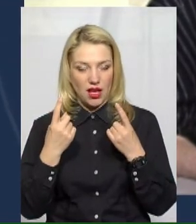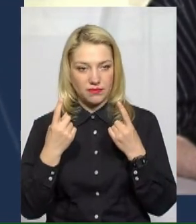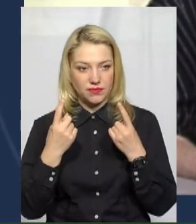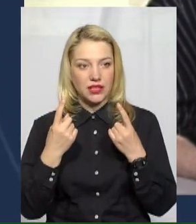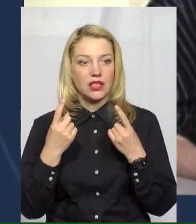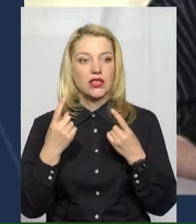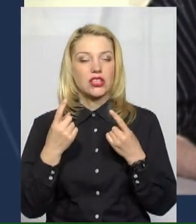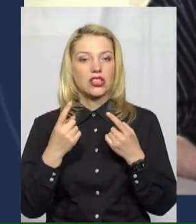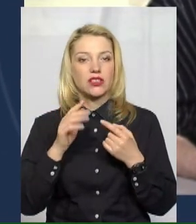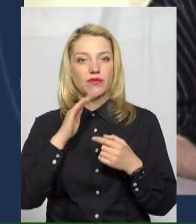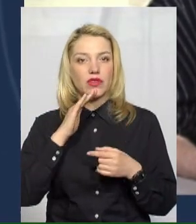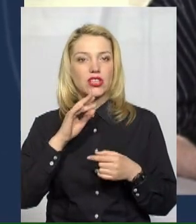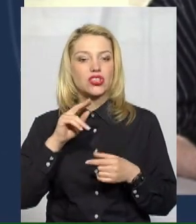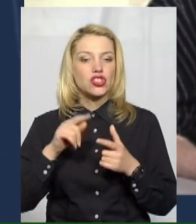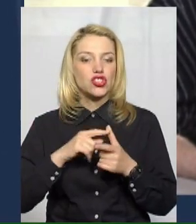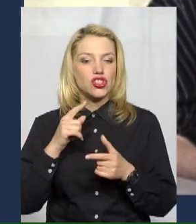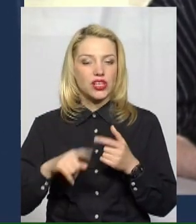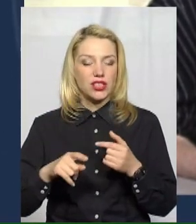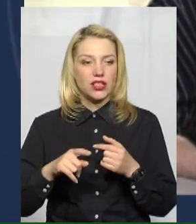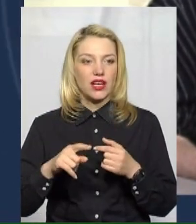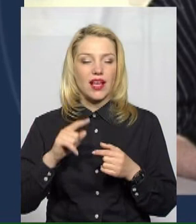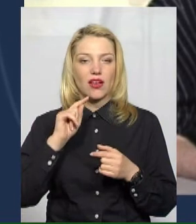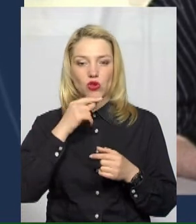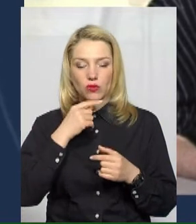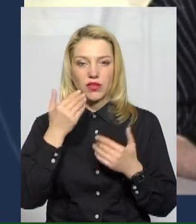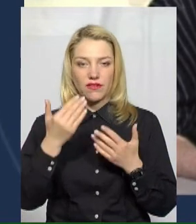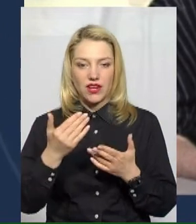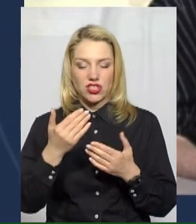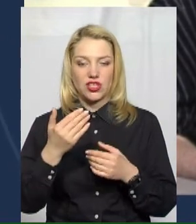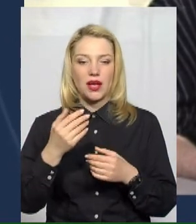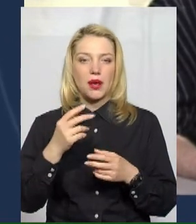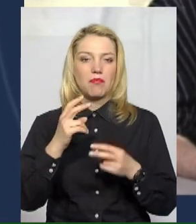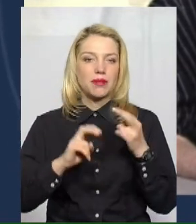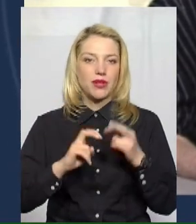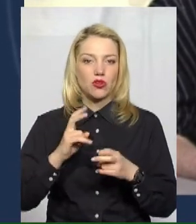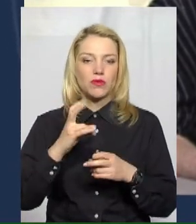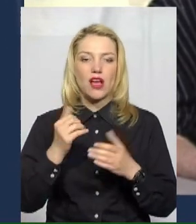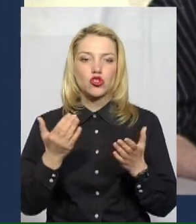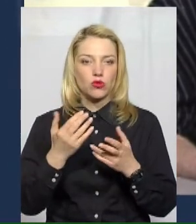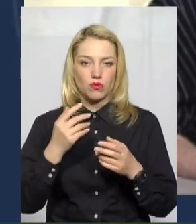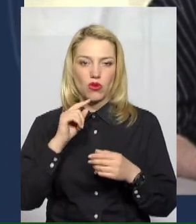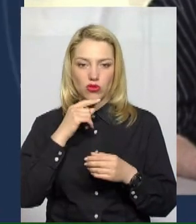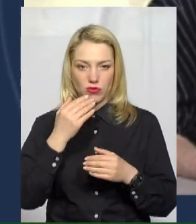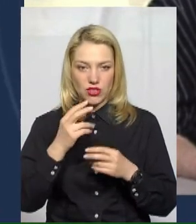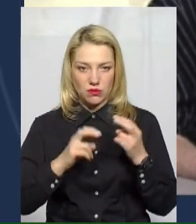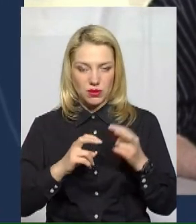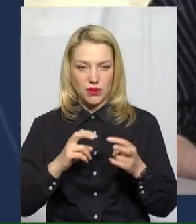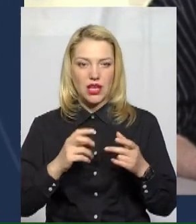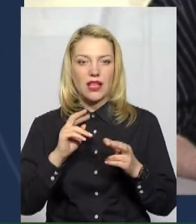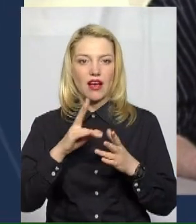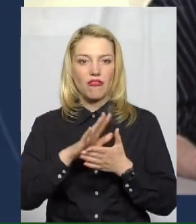Чи на чому економить ваше підприємство, і як це в подальшому може позначитись на